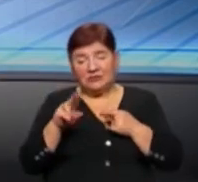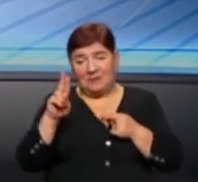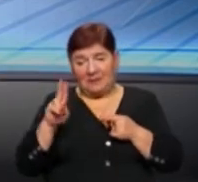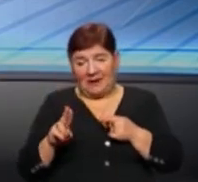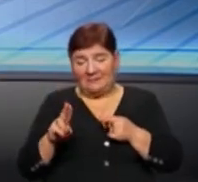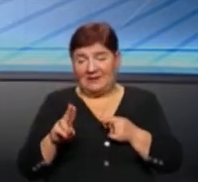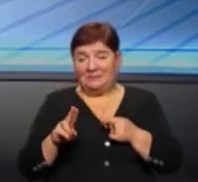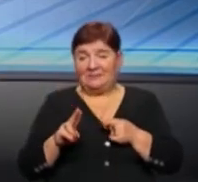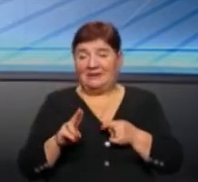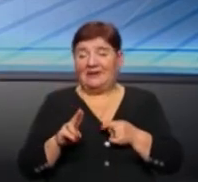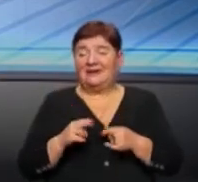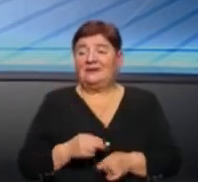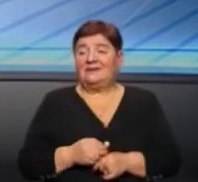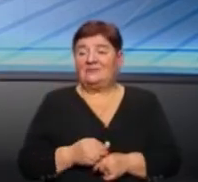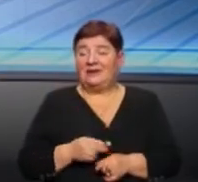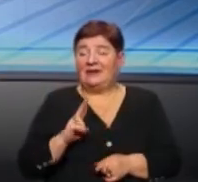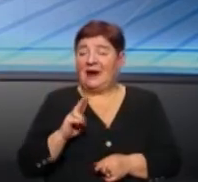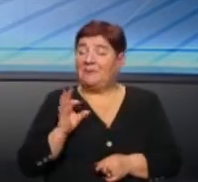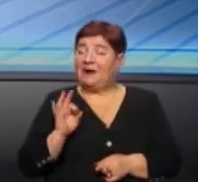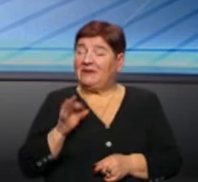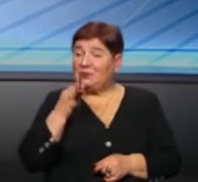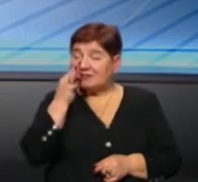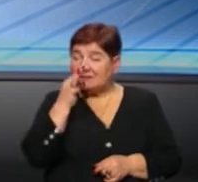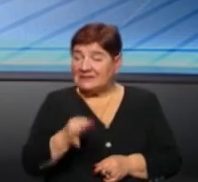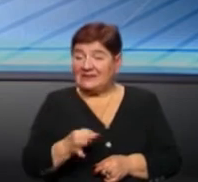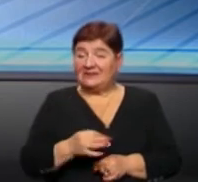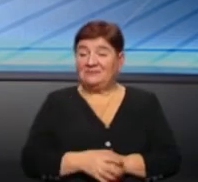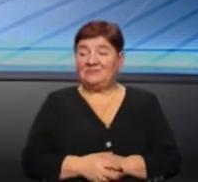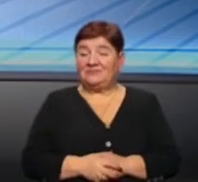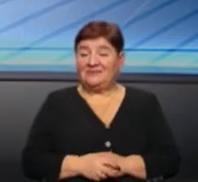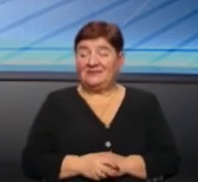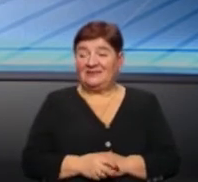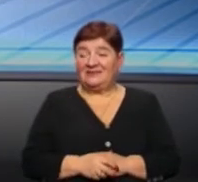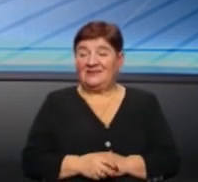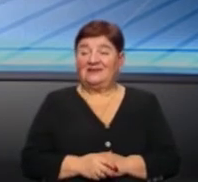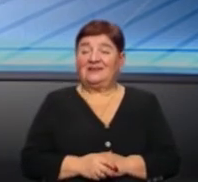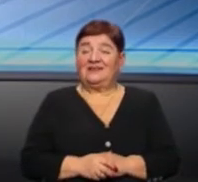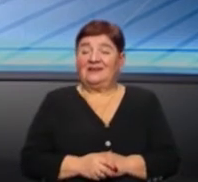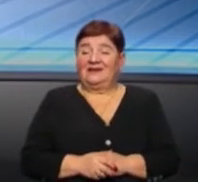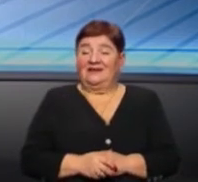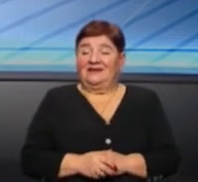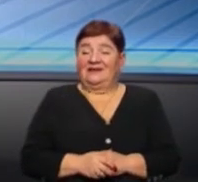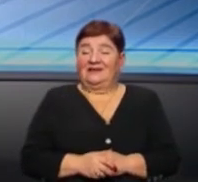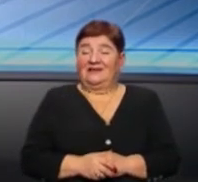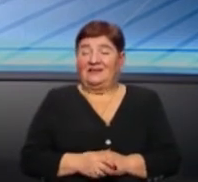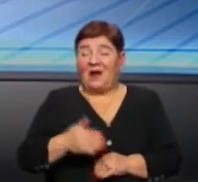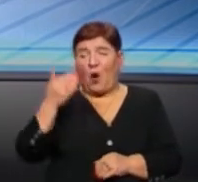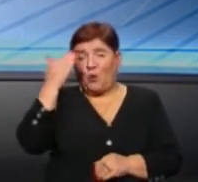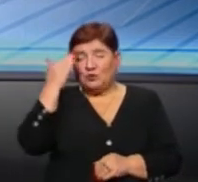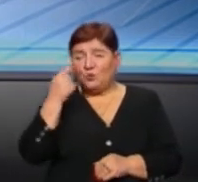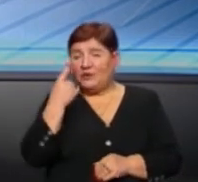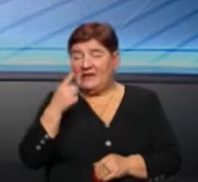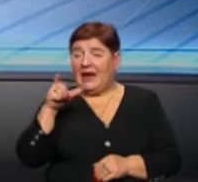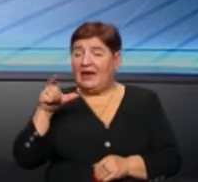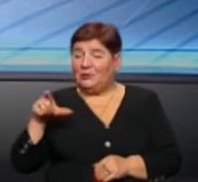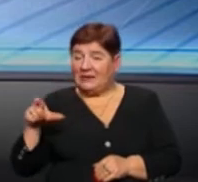тому, як би правильно сказати, розум однієї